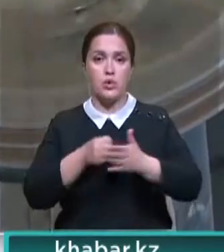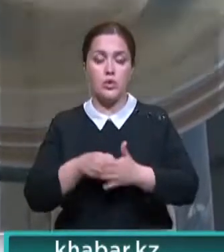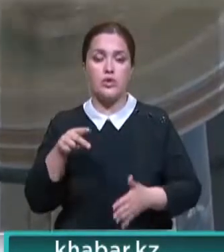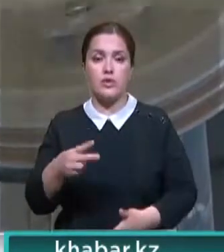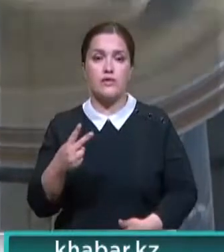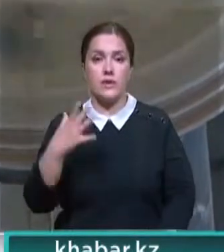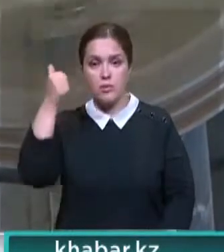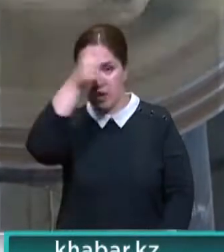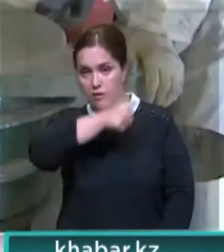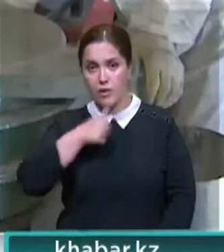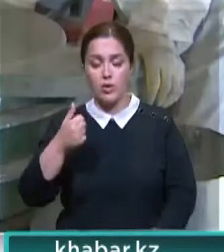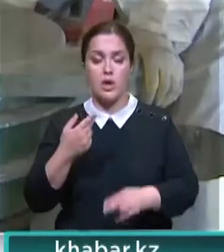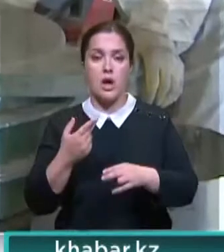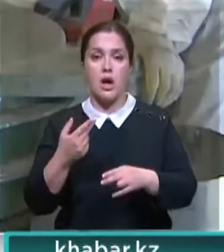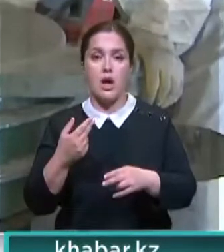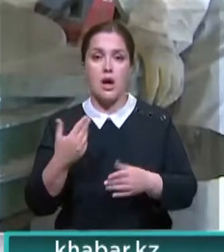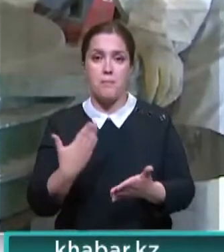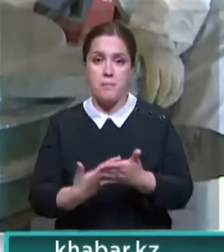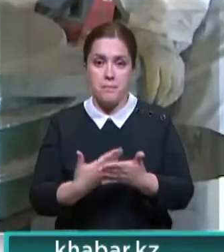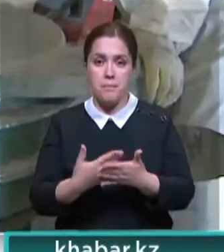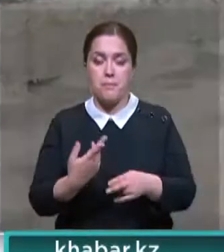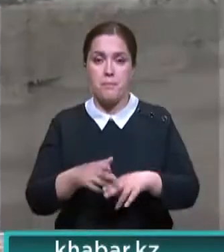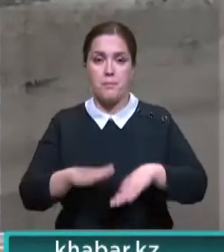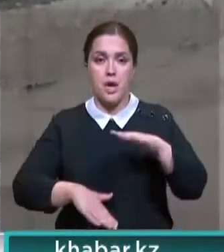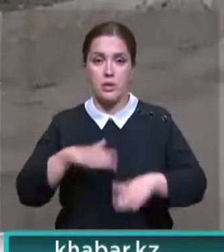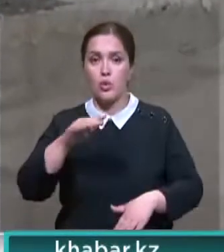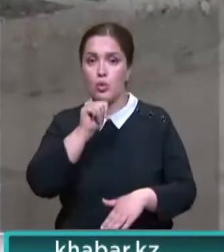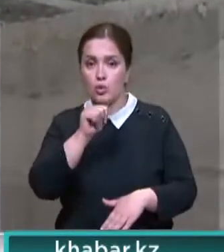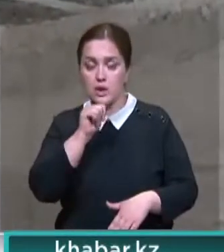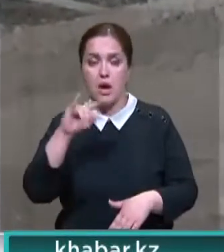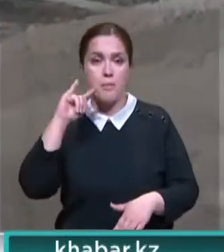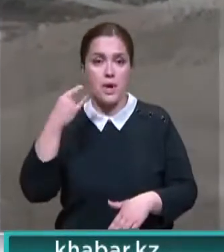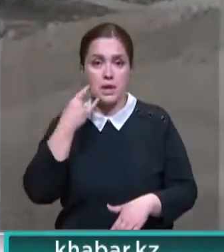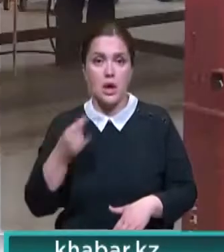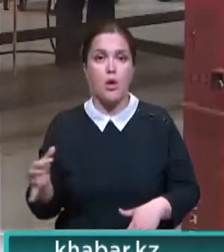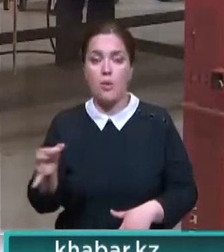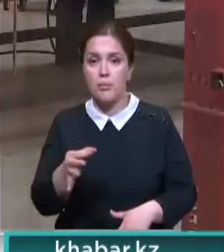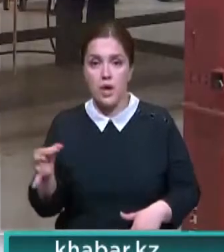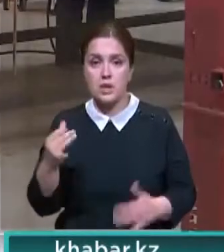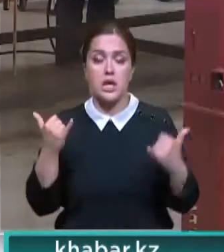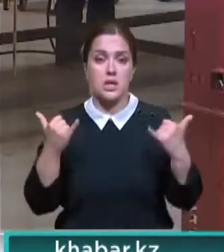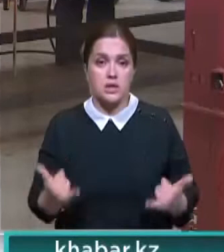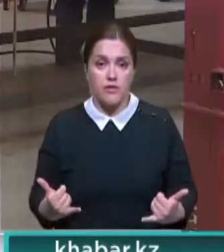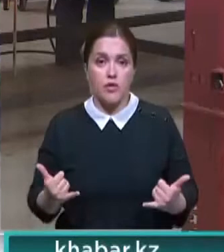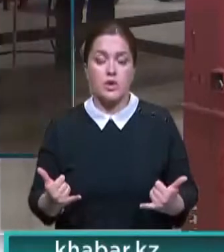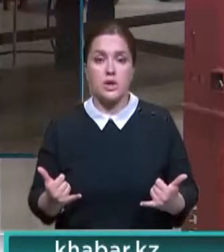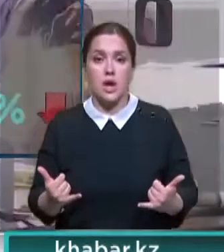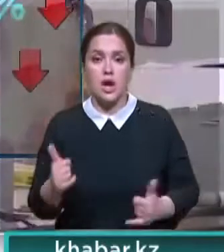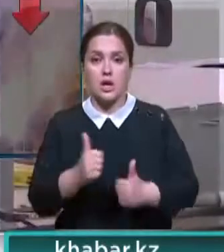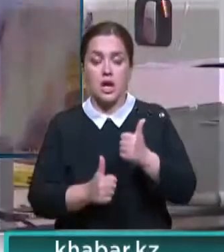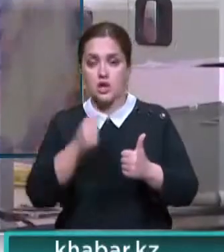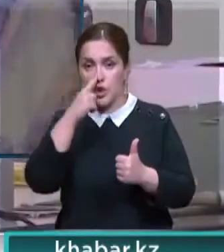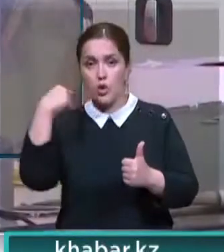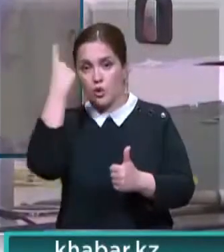года. В качестве примера он привел практику в Кустанайской и Павлодарской областях. Сегодня в стране ежегодно